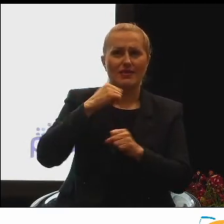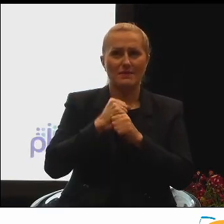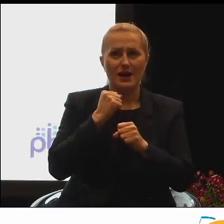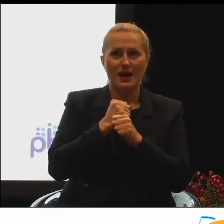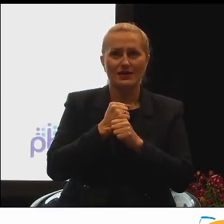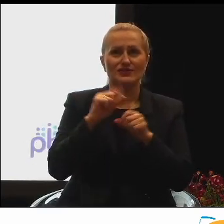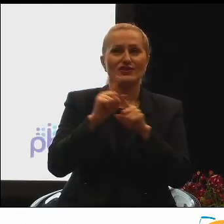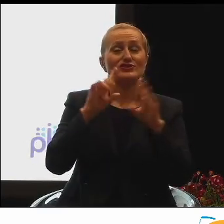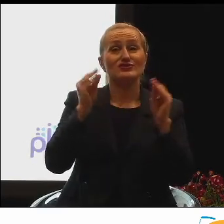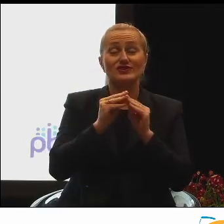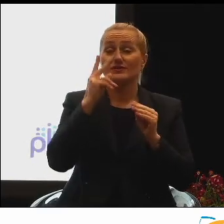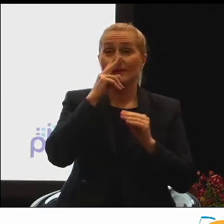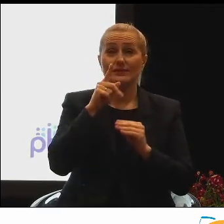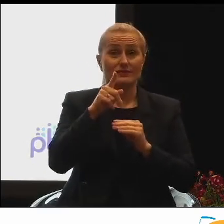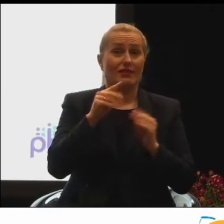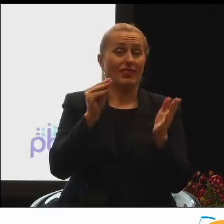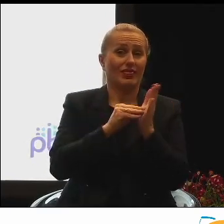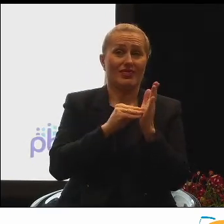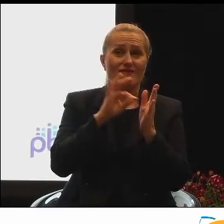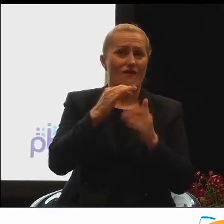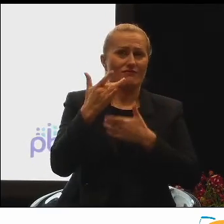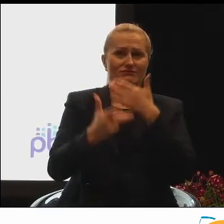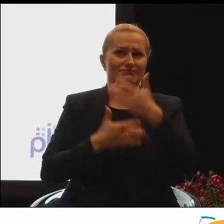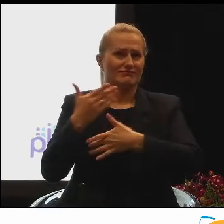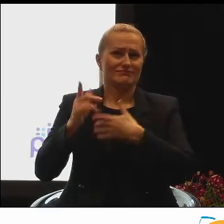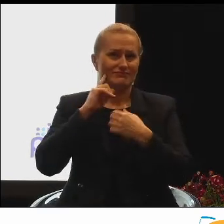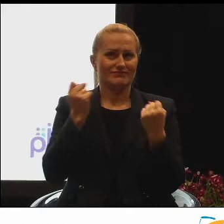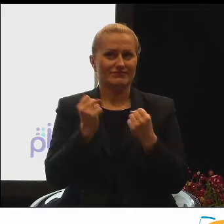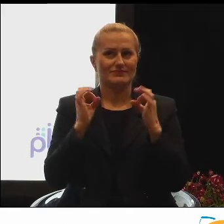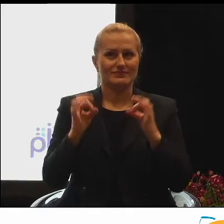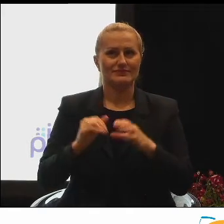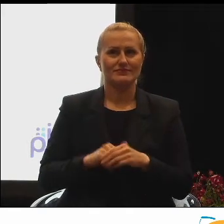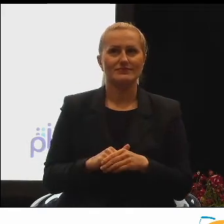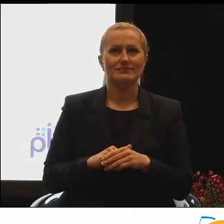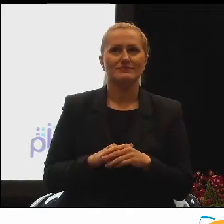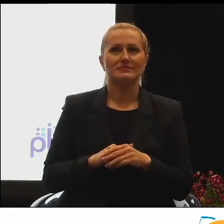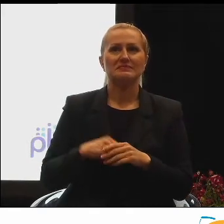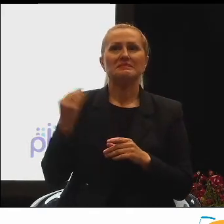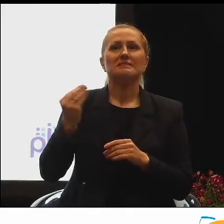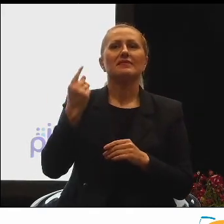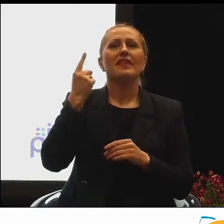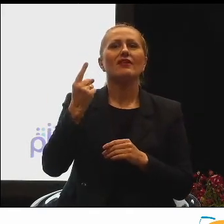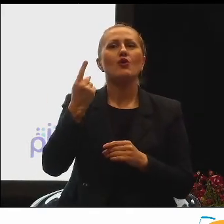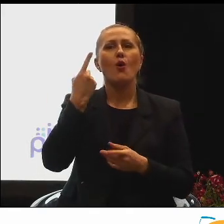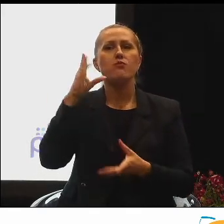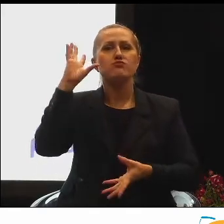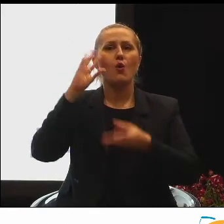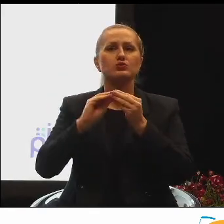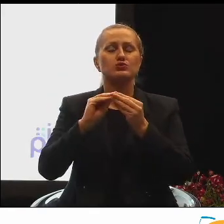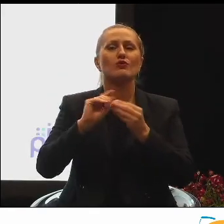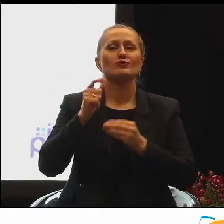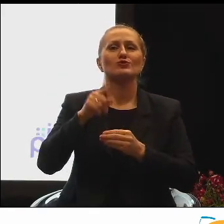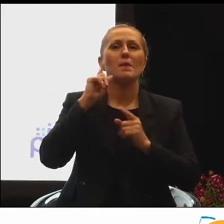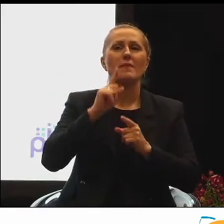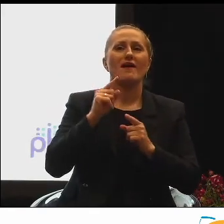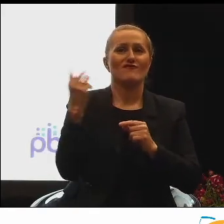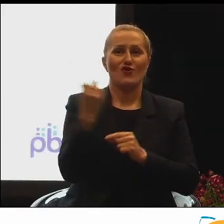są to bardzo dobre rezultaty. Jeszcze takie jedno podsumowanie dotyczące